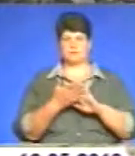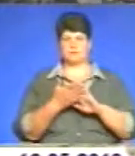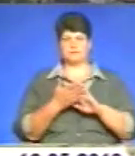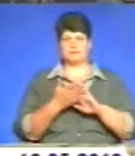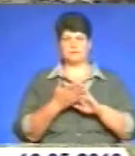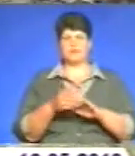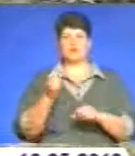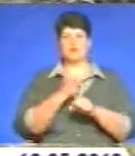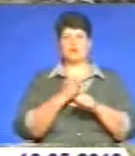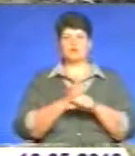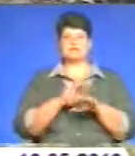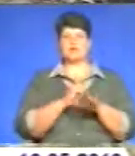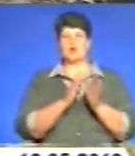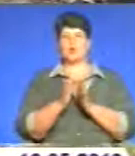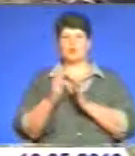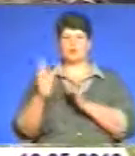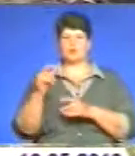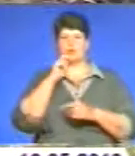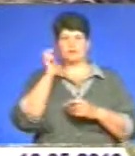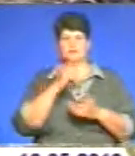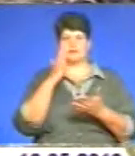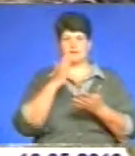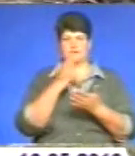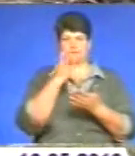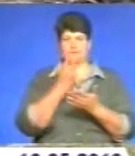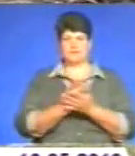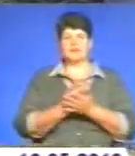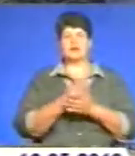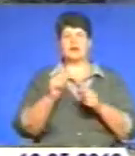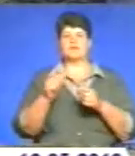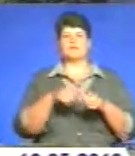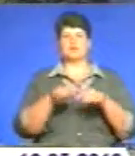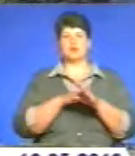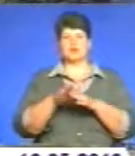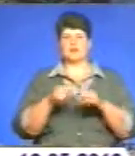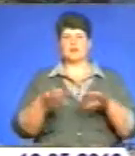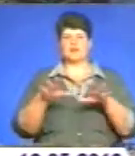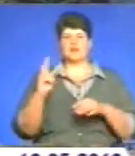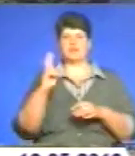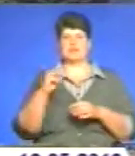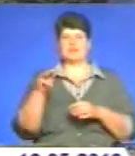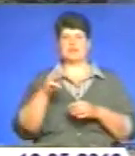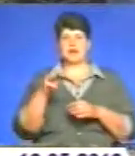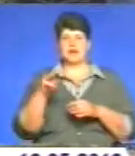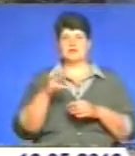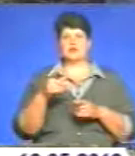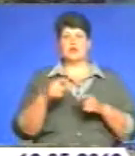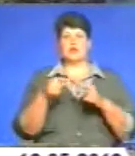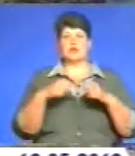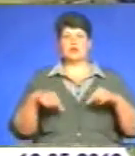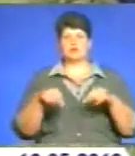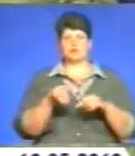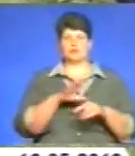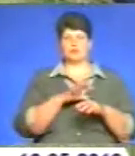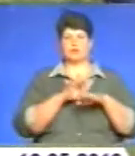Робота з благоустрою в країні дається в знаки. На виконання розпорядження Кабінету міністрів у квітні-травні Мінрегіонбуд організував проведення